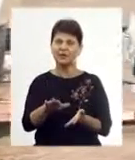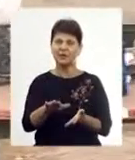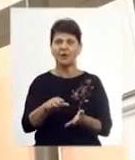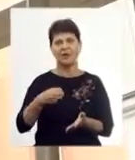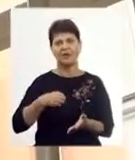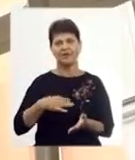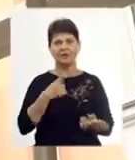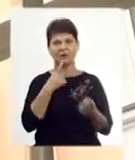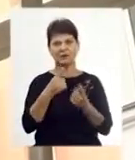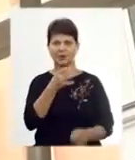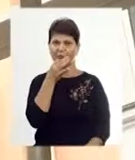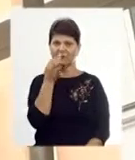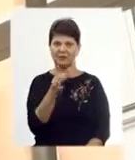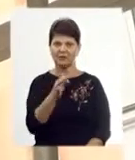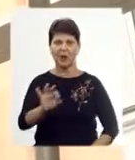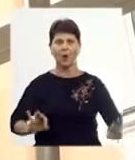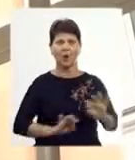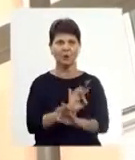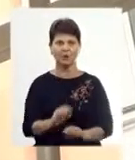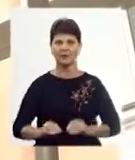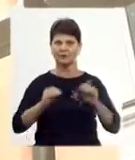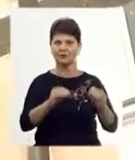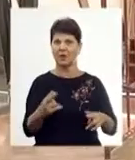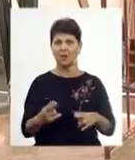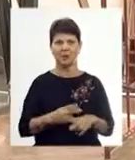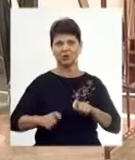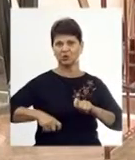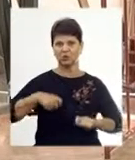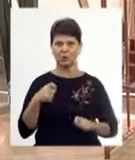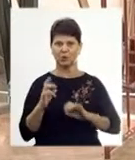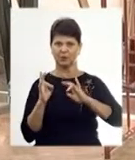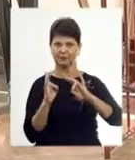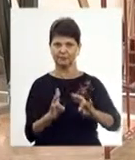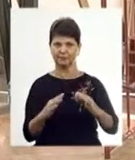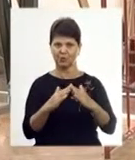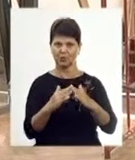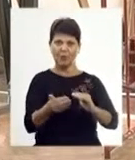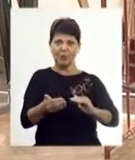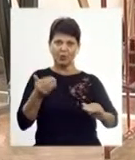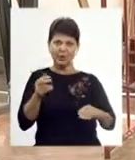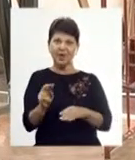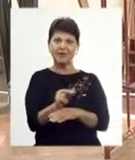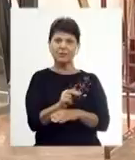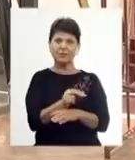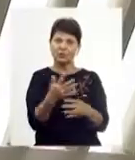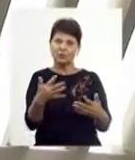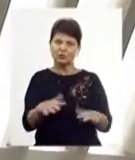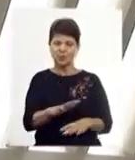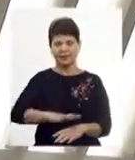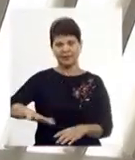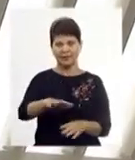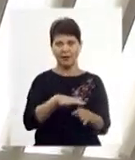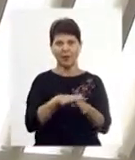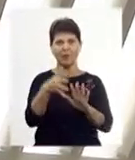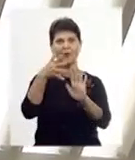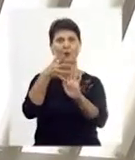приватній розмові повідомили – конструкція встановлюється без шкоди для будівлі. Попередньо її відремонтували. Тераса буде повністю